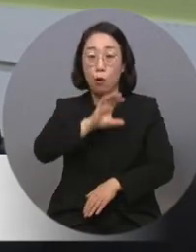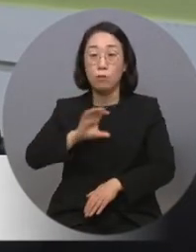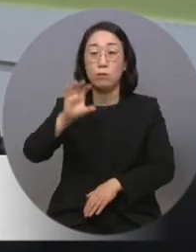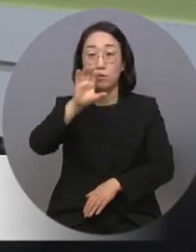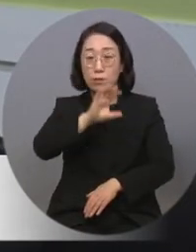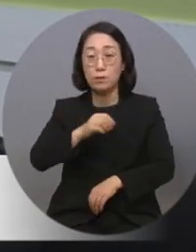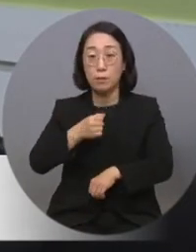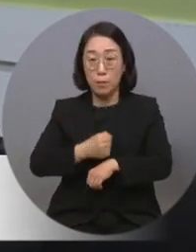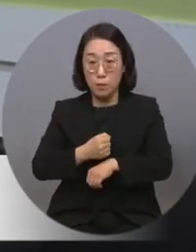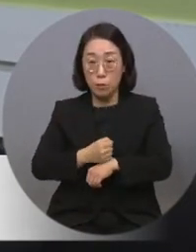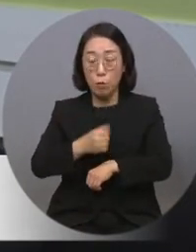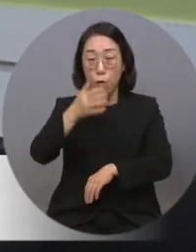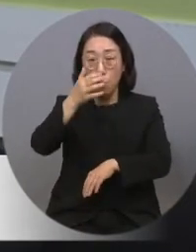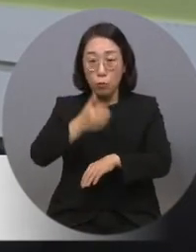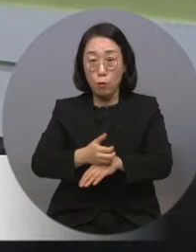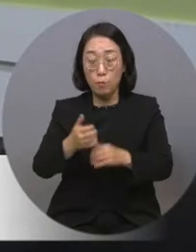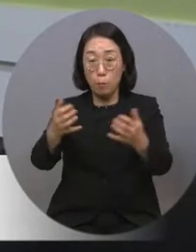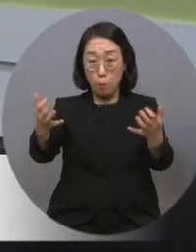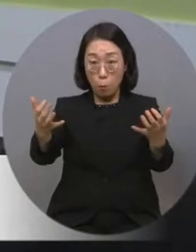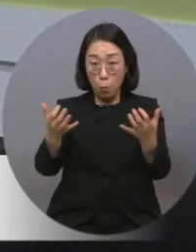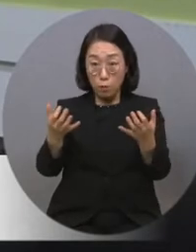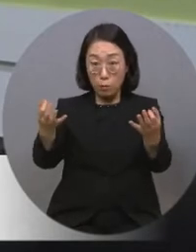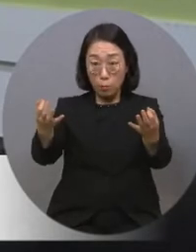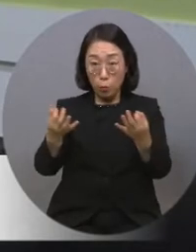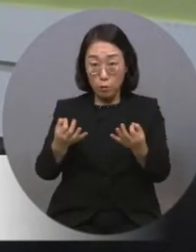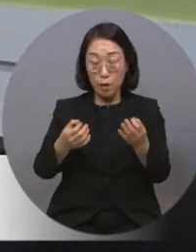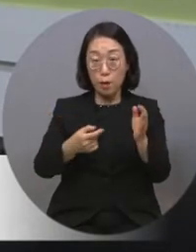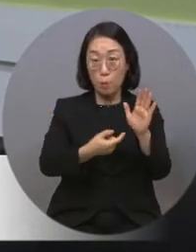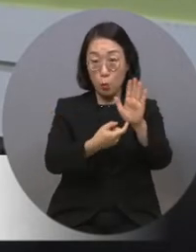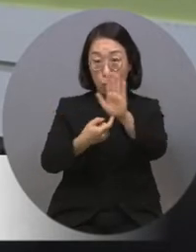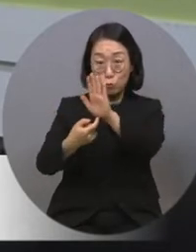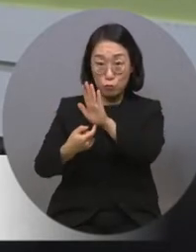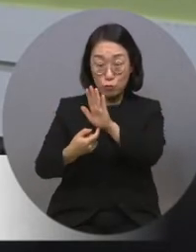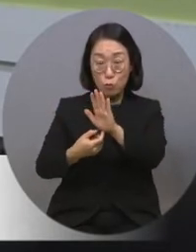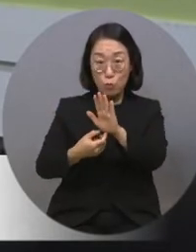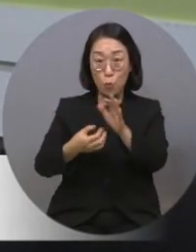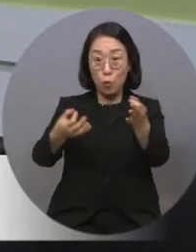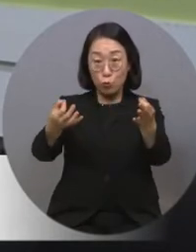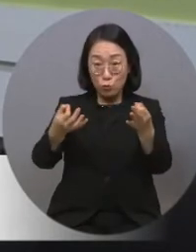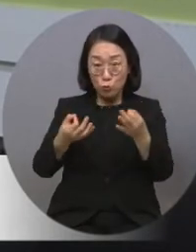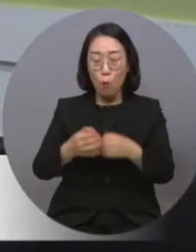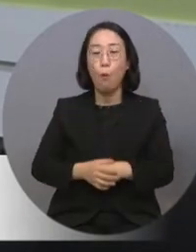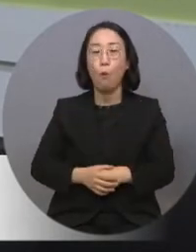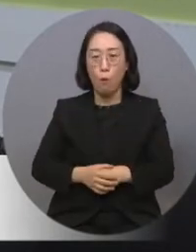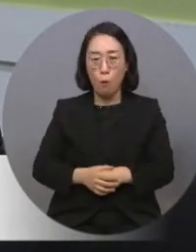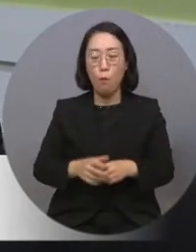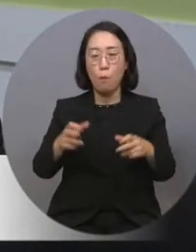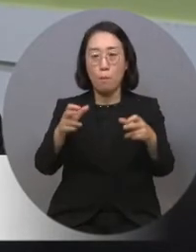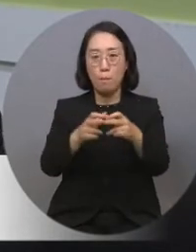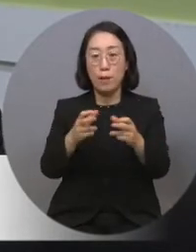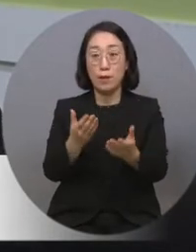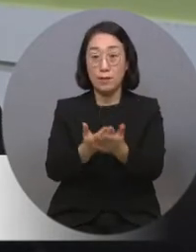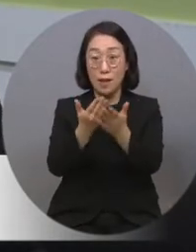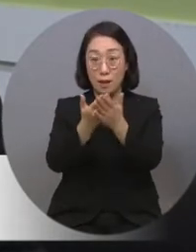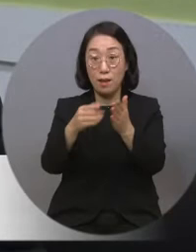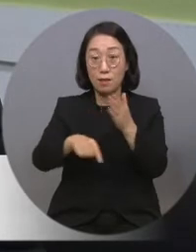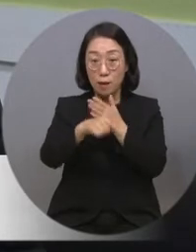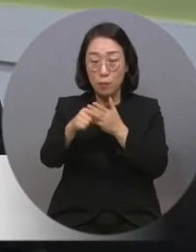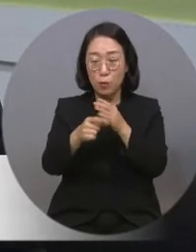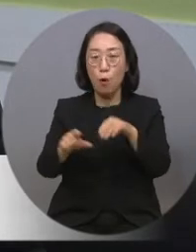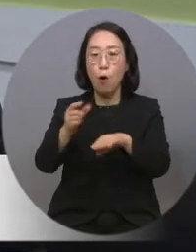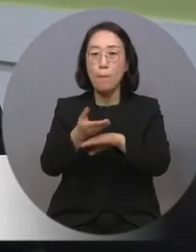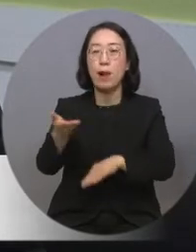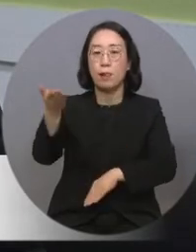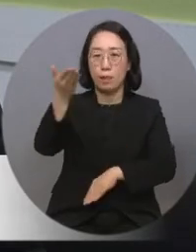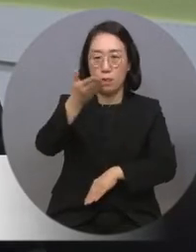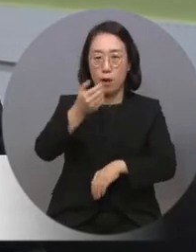본인들이 많은 사람들 무대에서 이렇게 보여줌으로써 이 사람들이 이 친구들이 발달 장애인 친구들이 좀 더 한 달에 성장하고